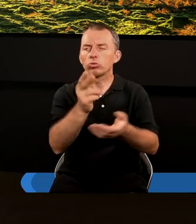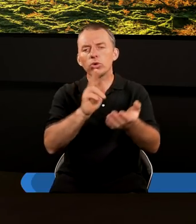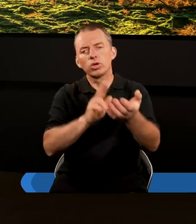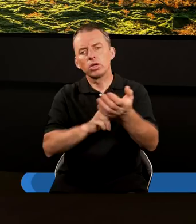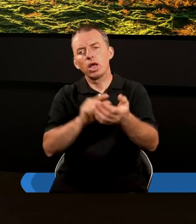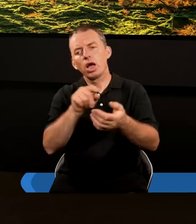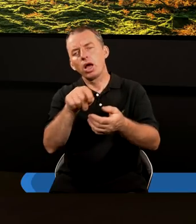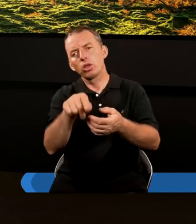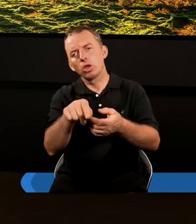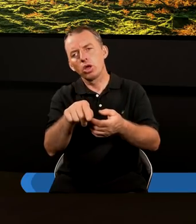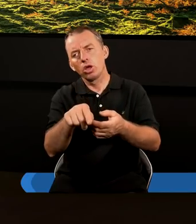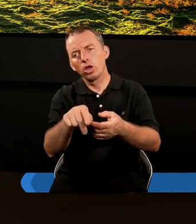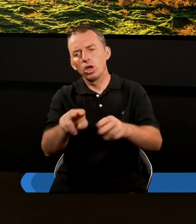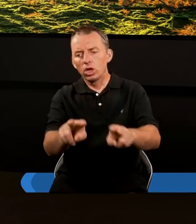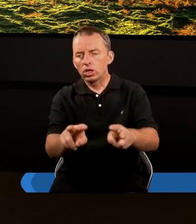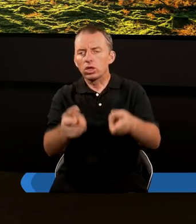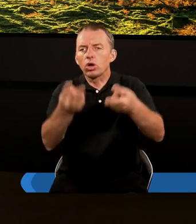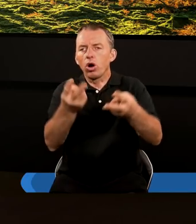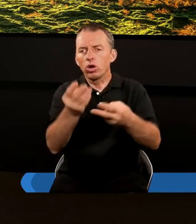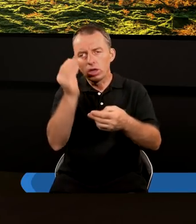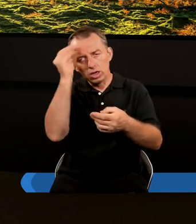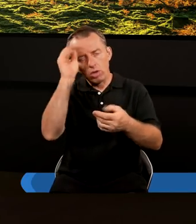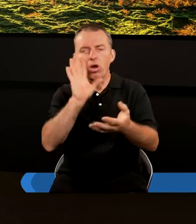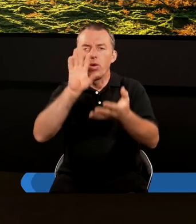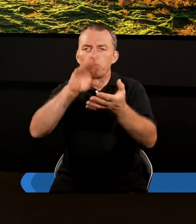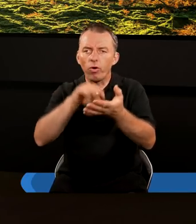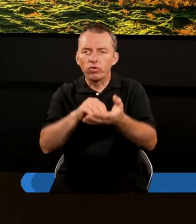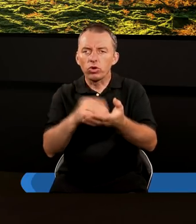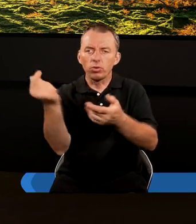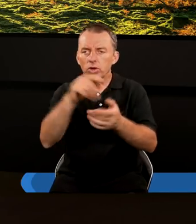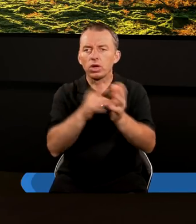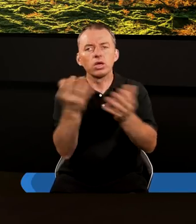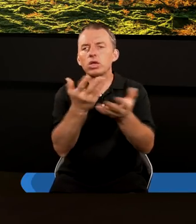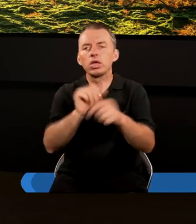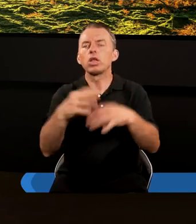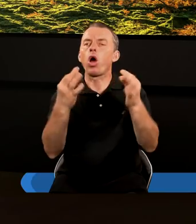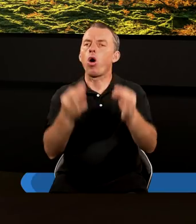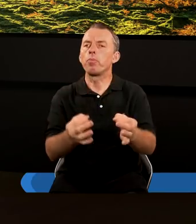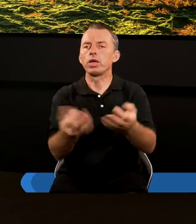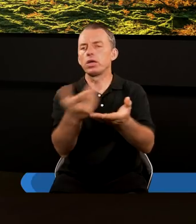to, skąd nauka o powtórnym przyjściu Chrystusa. Gdzie ona już w ogóle jest obecna?